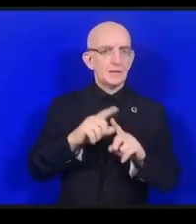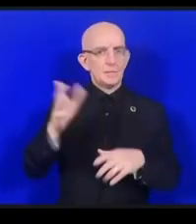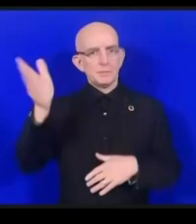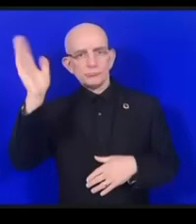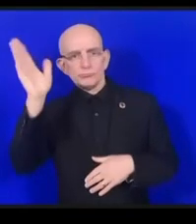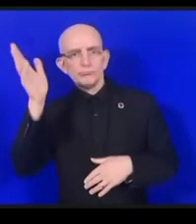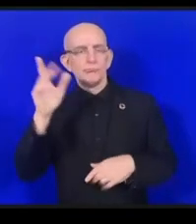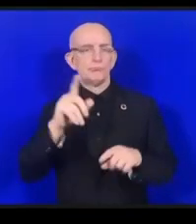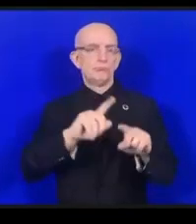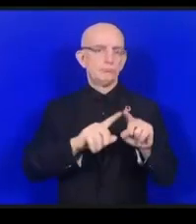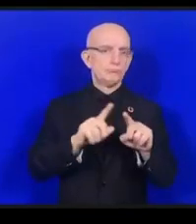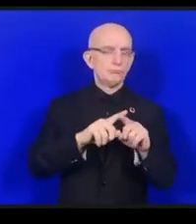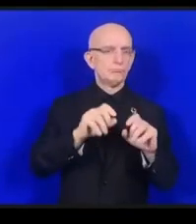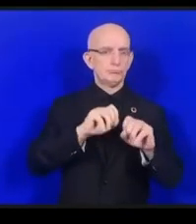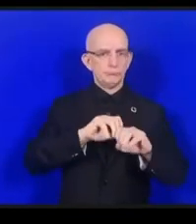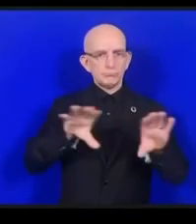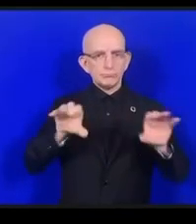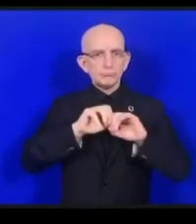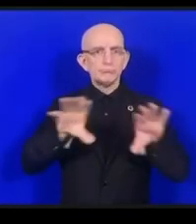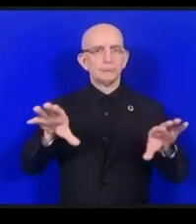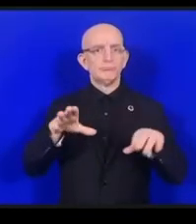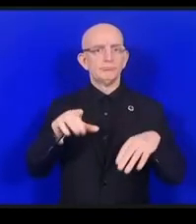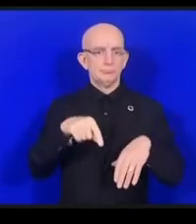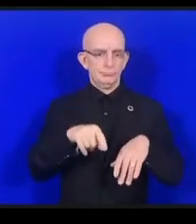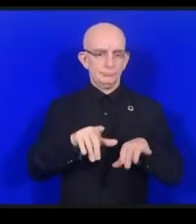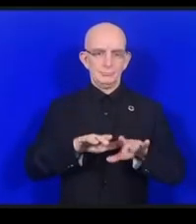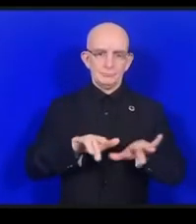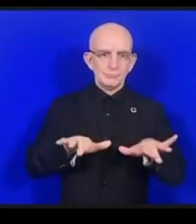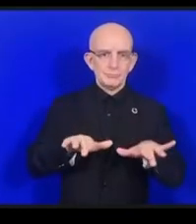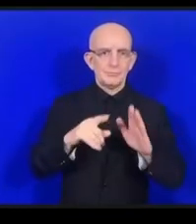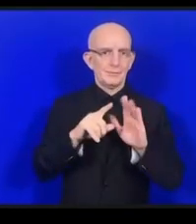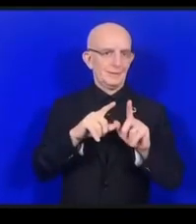そ主主義の推進などに